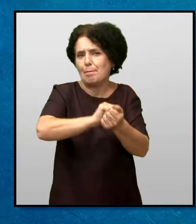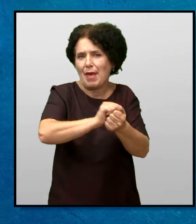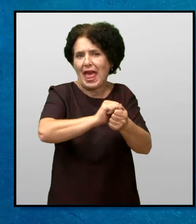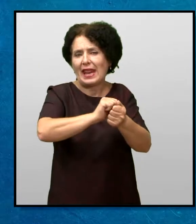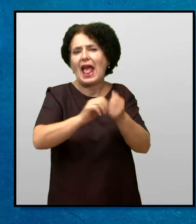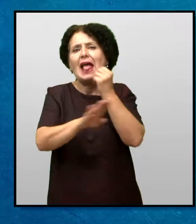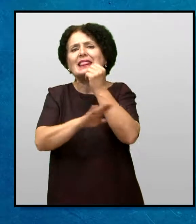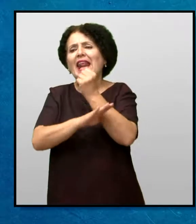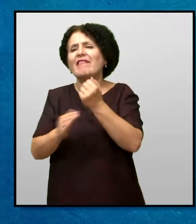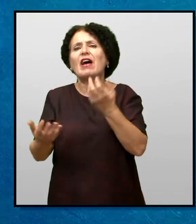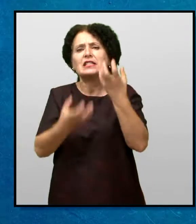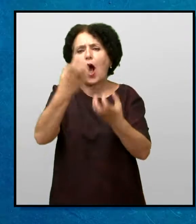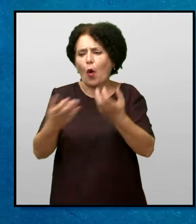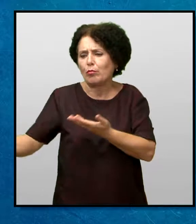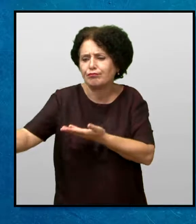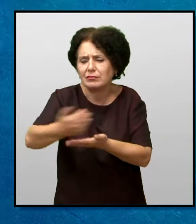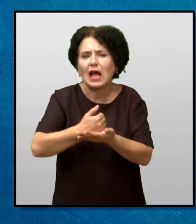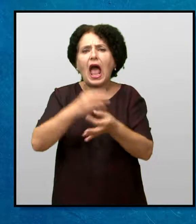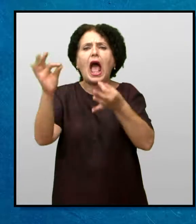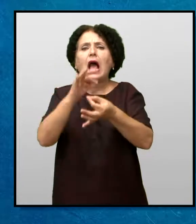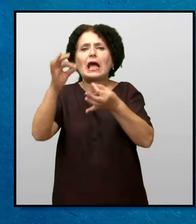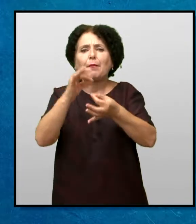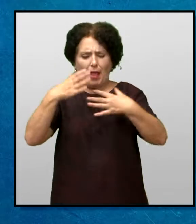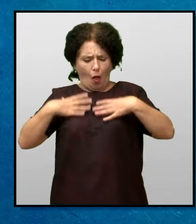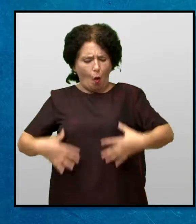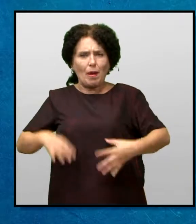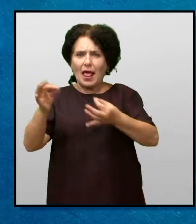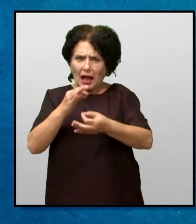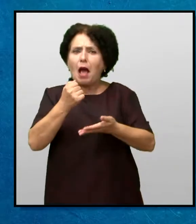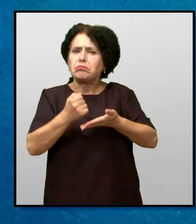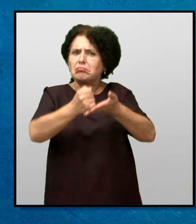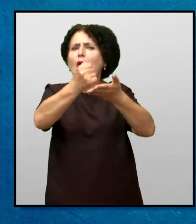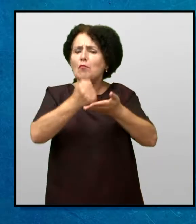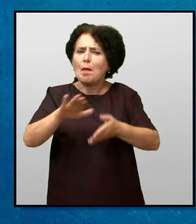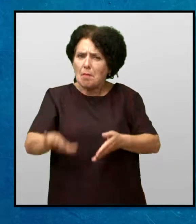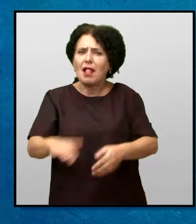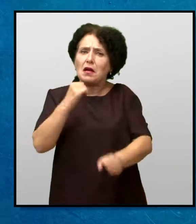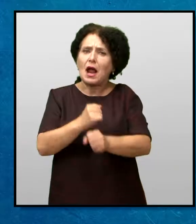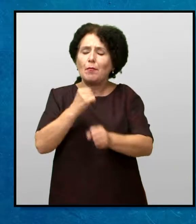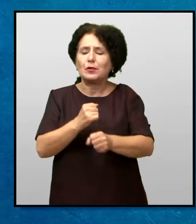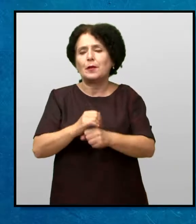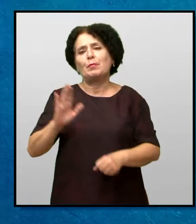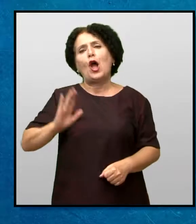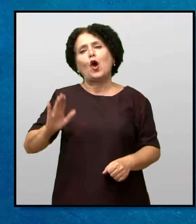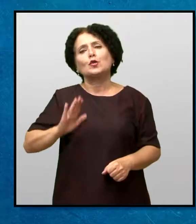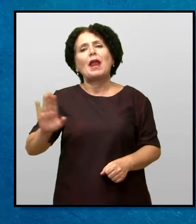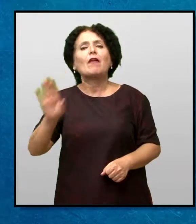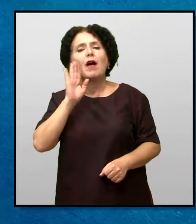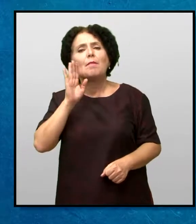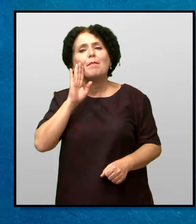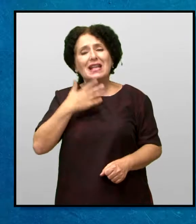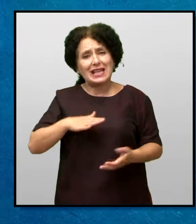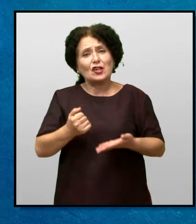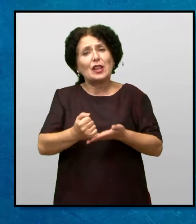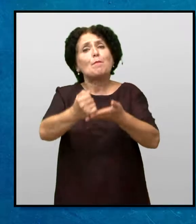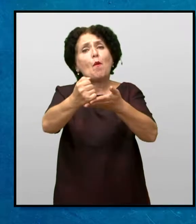Собираше дрва за грејење И помагаше прикрпењето облеки Господја Еванс сакаше